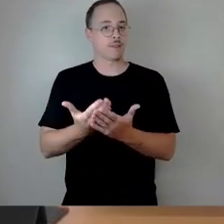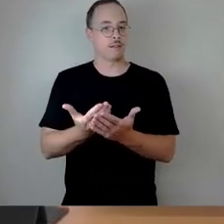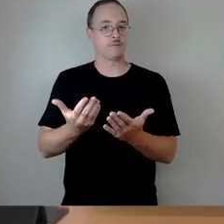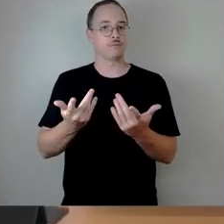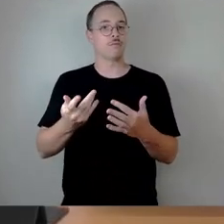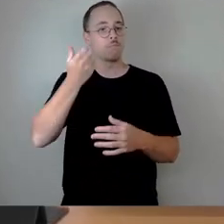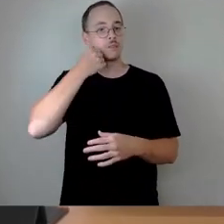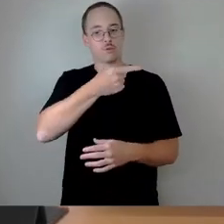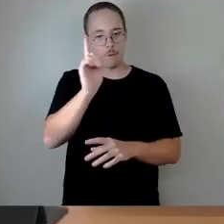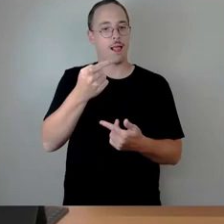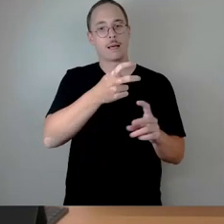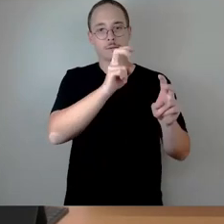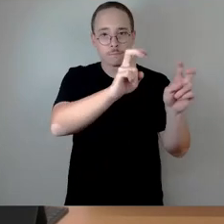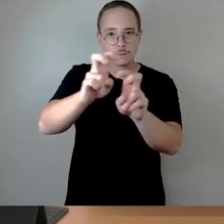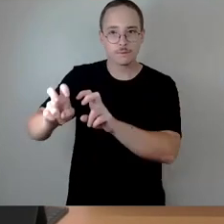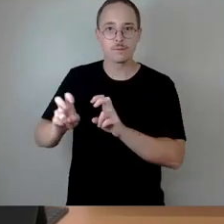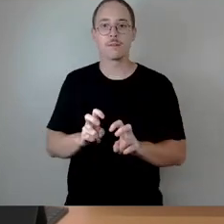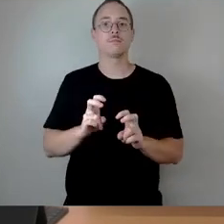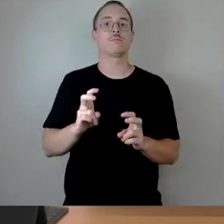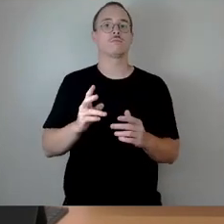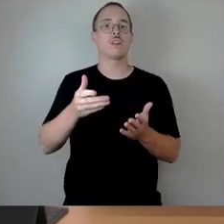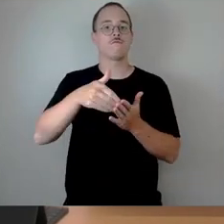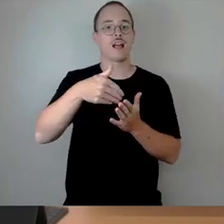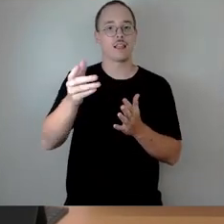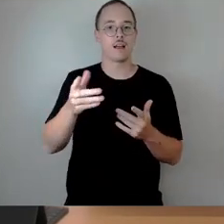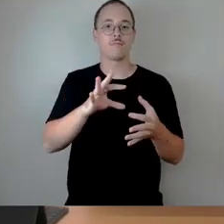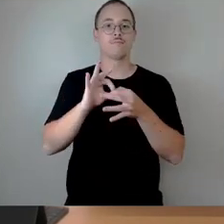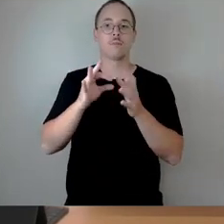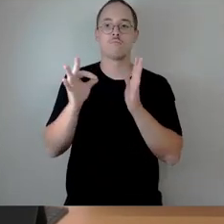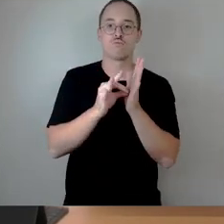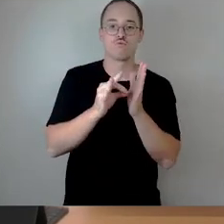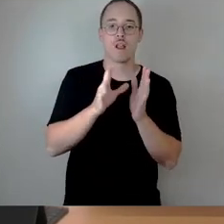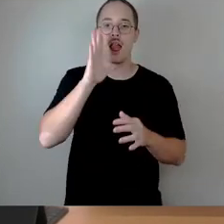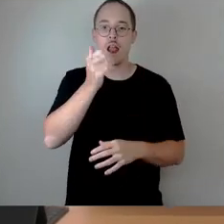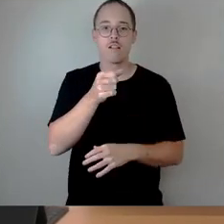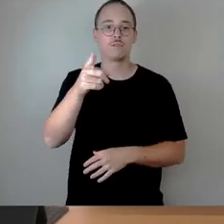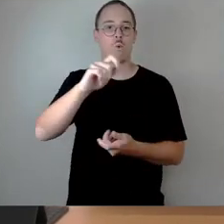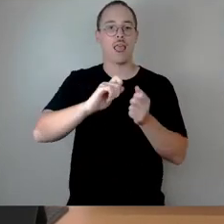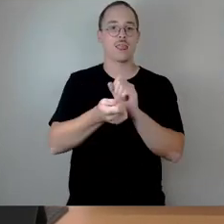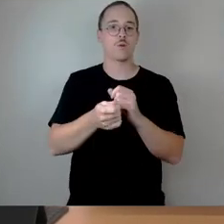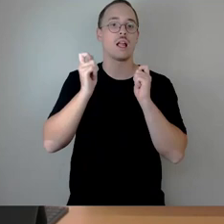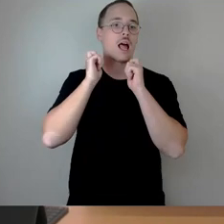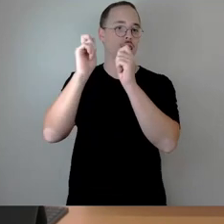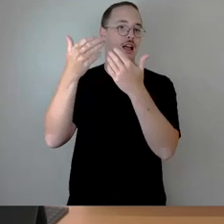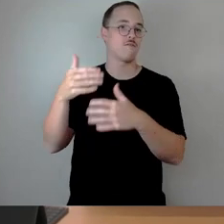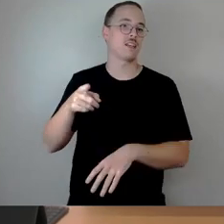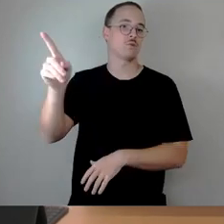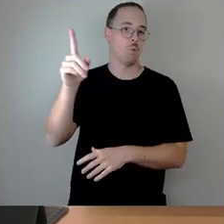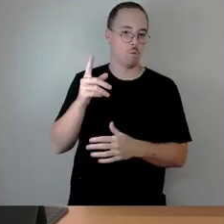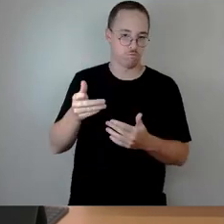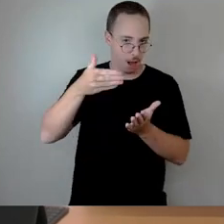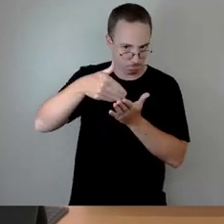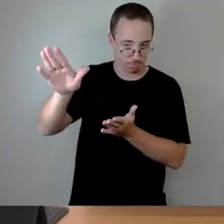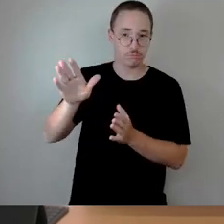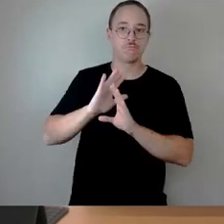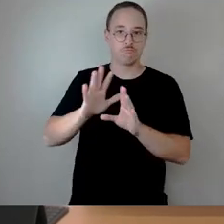11. Wir hatten abgestimmt noch, bevor die Anlage zusammengebrochen war, der Änderungsantrag, der hatte keine Mehrheit gefunden und waren dann in der